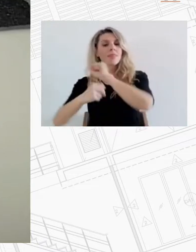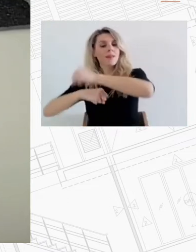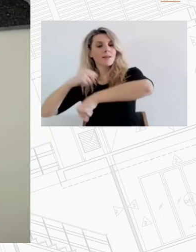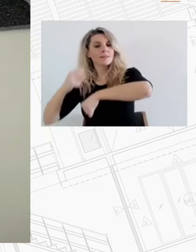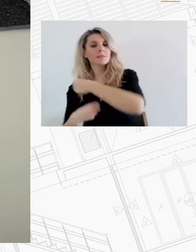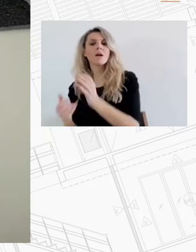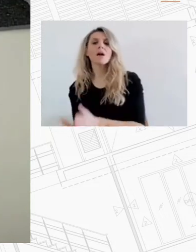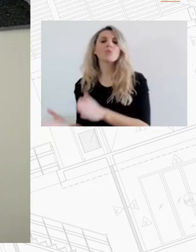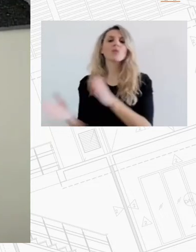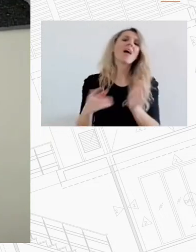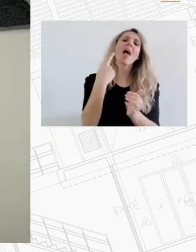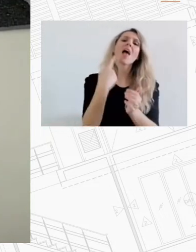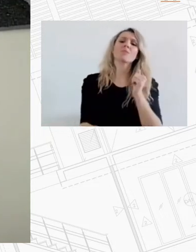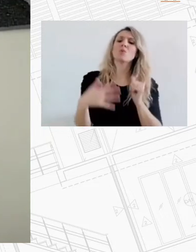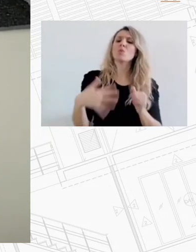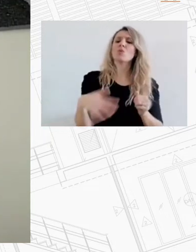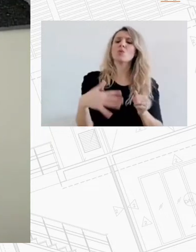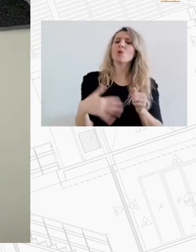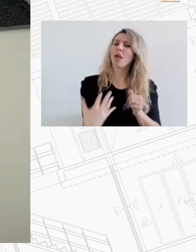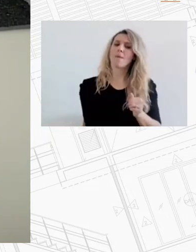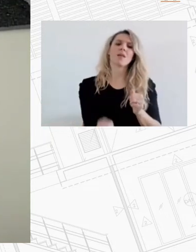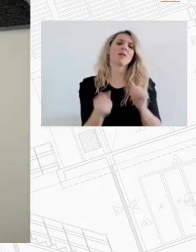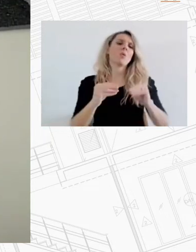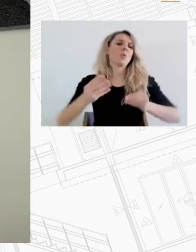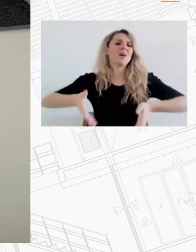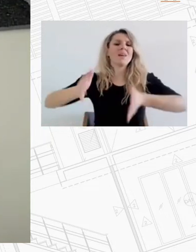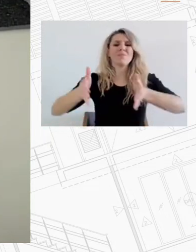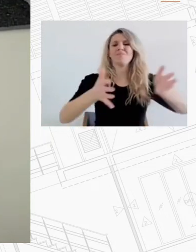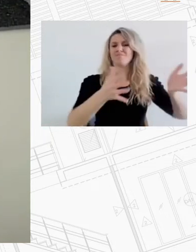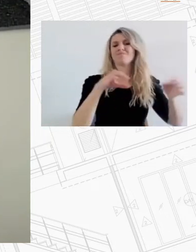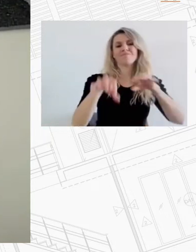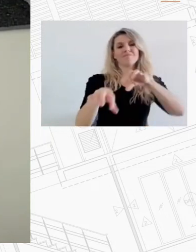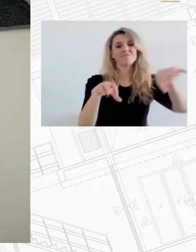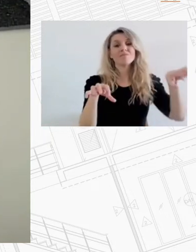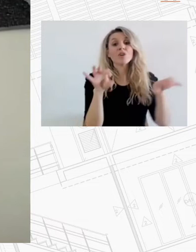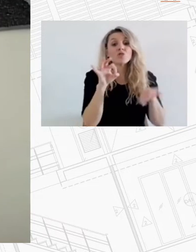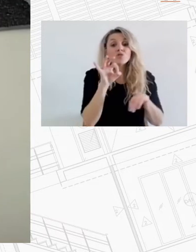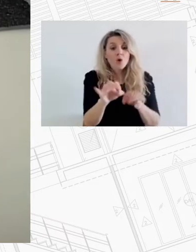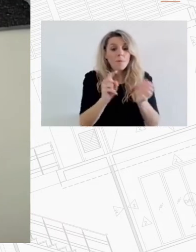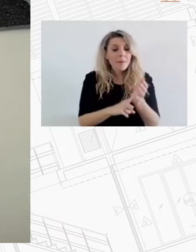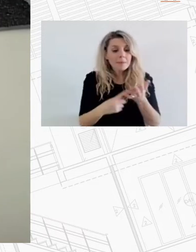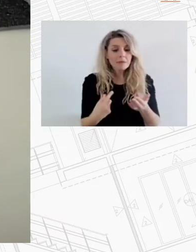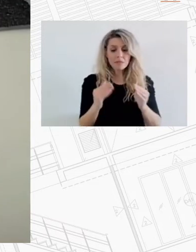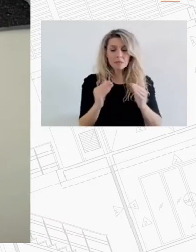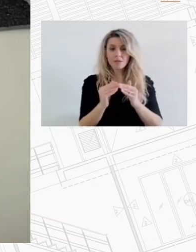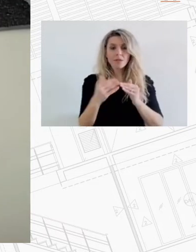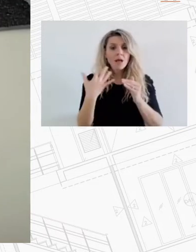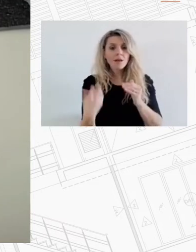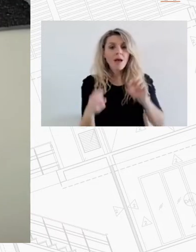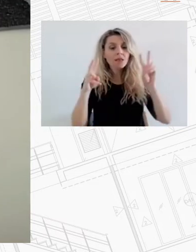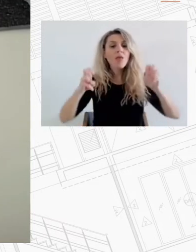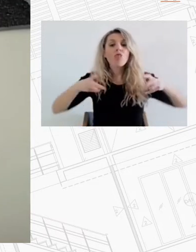υπάρχουν συνολικά στις υποδομές ώστε η κατοικία να βρίσκεται σε περιοχές με σωστά δίκτυα με καλή οδική